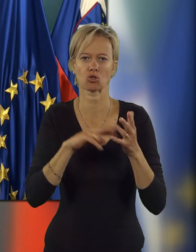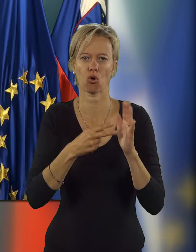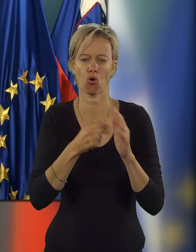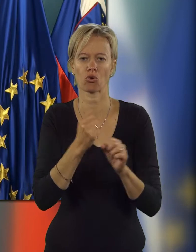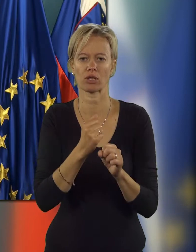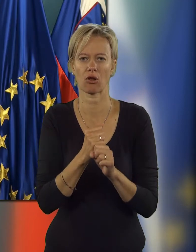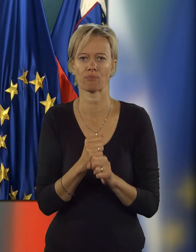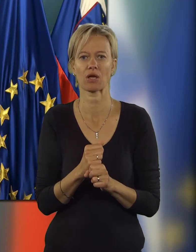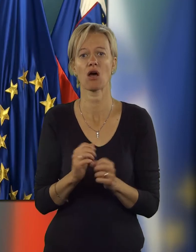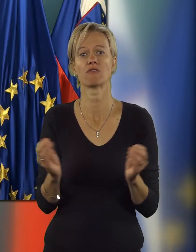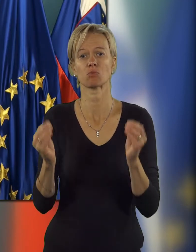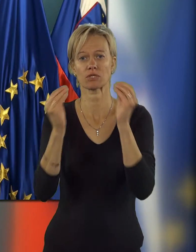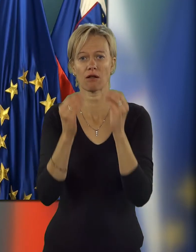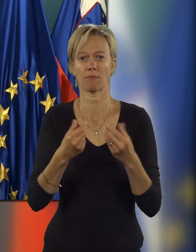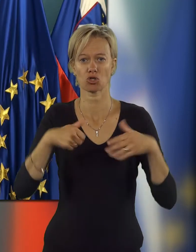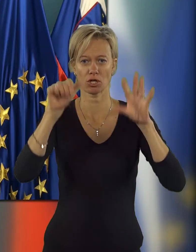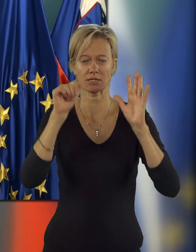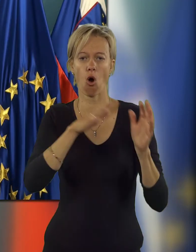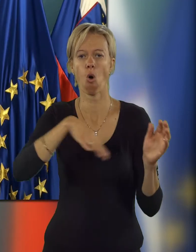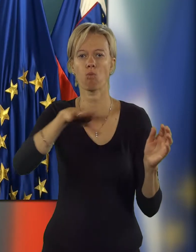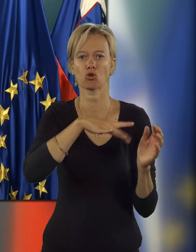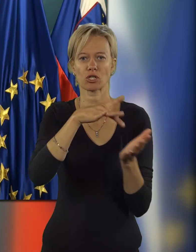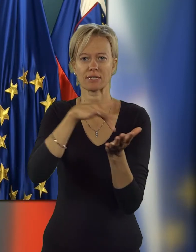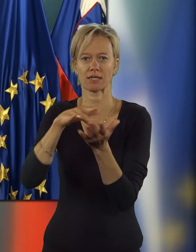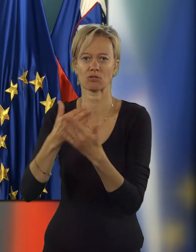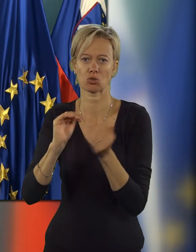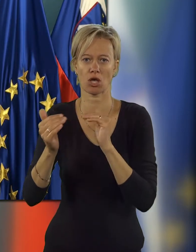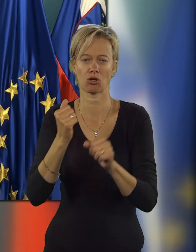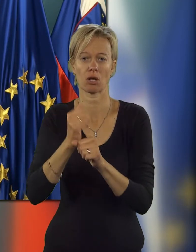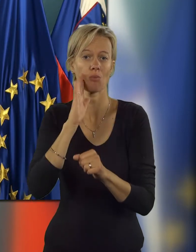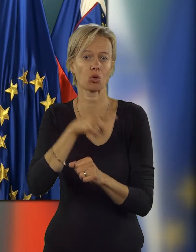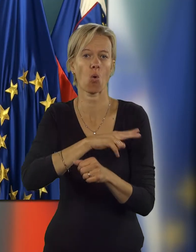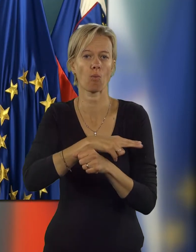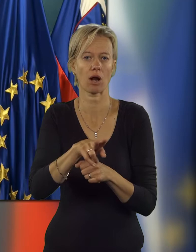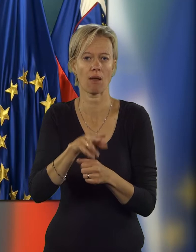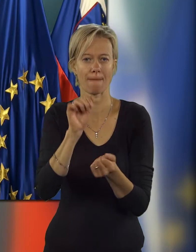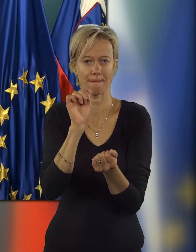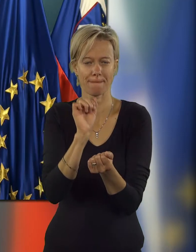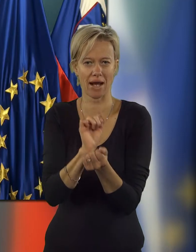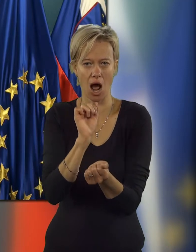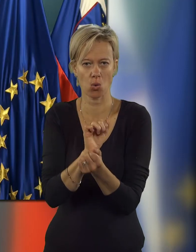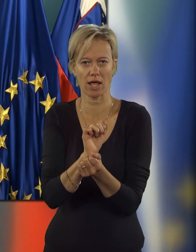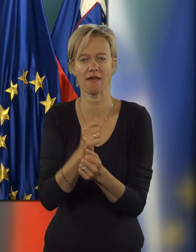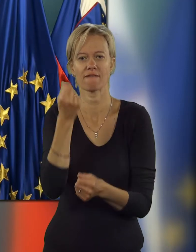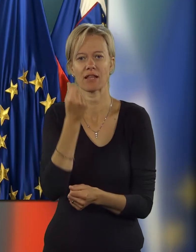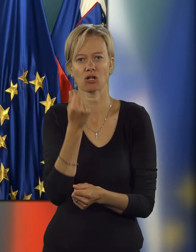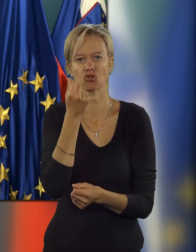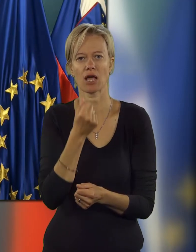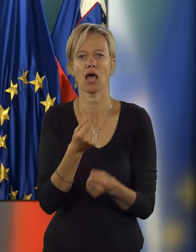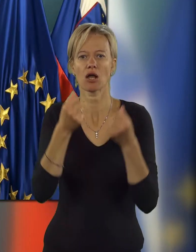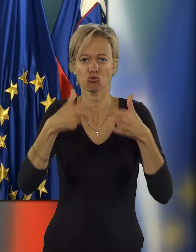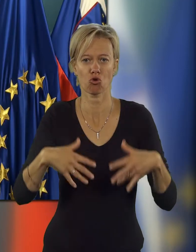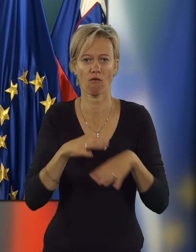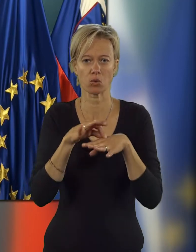Spostavljajo se pa 16 območnih centrov za socialno delo, ki bodo upravljali pravne, finančne,